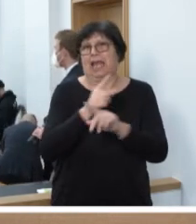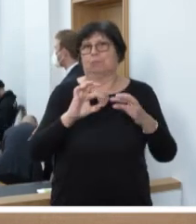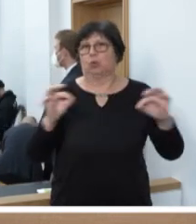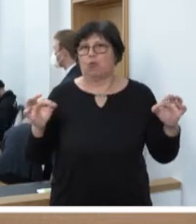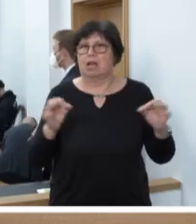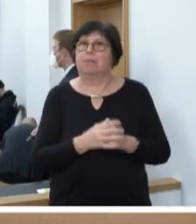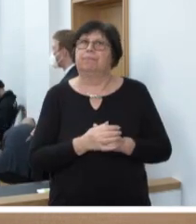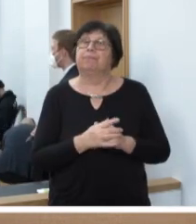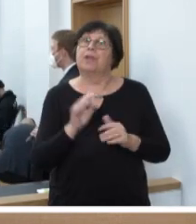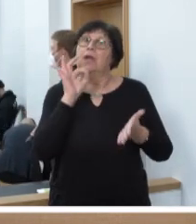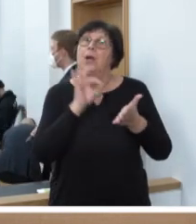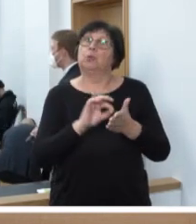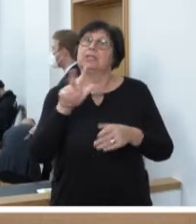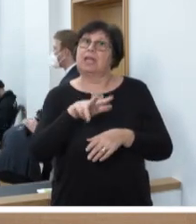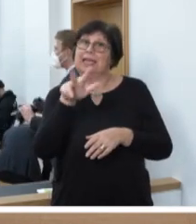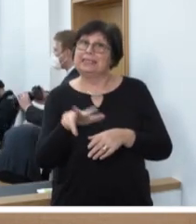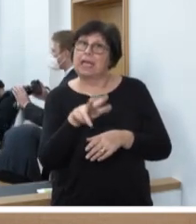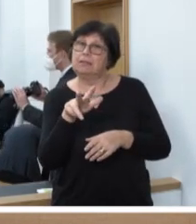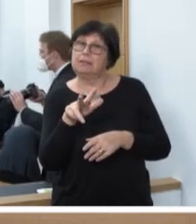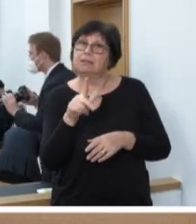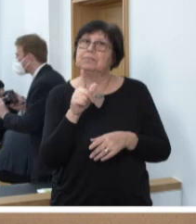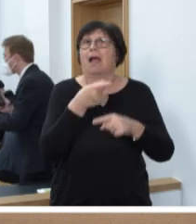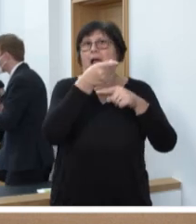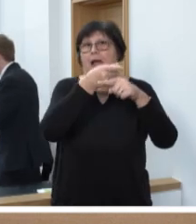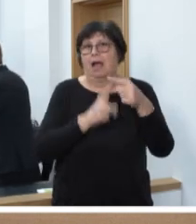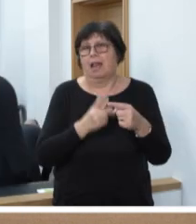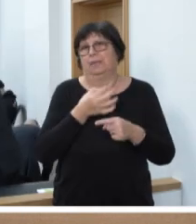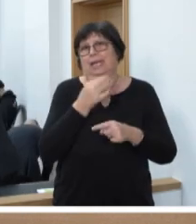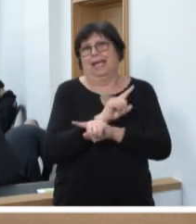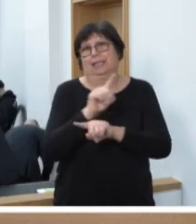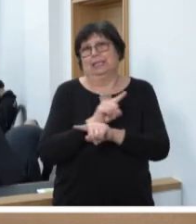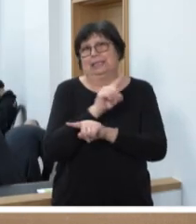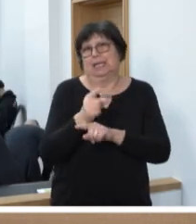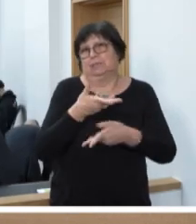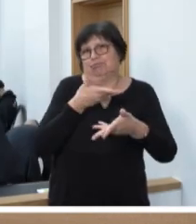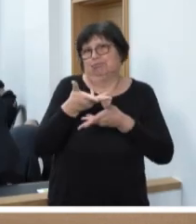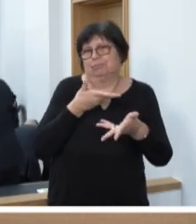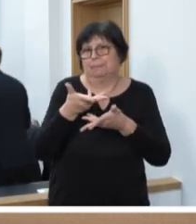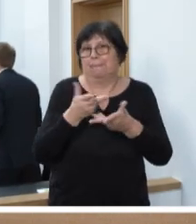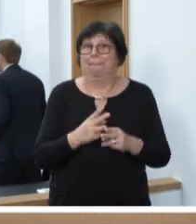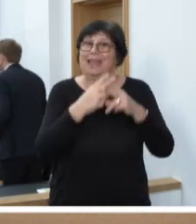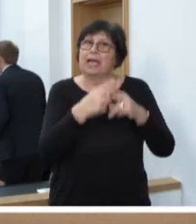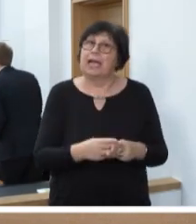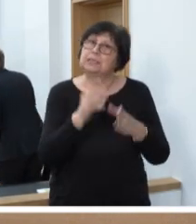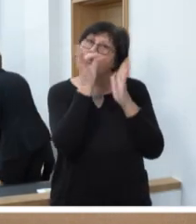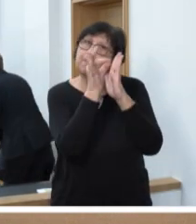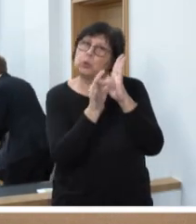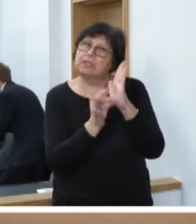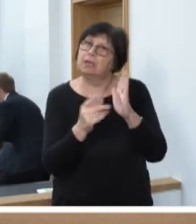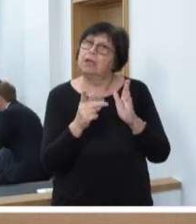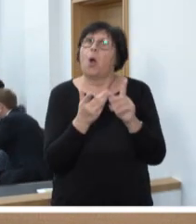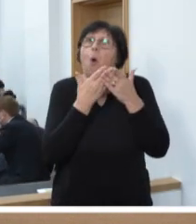der Tagesordnungspunkt 13 wird in einem halben Redezeitmodul beraten. Die übrigen Tagesordnungspunkte finden